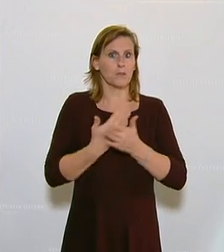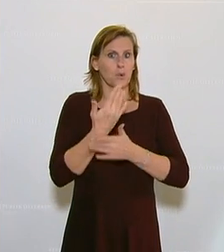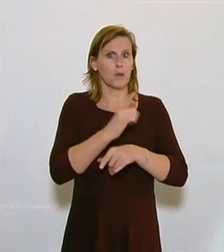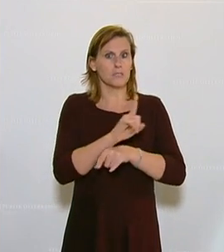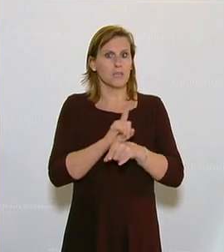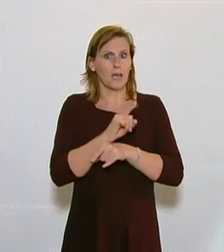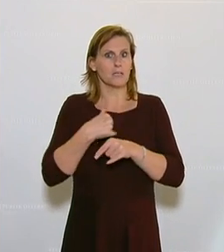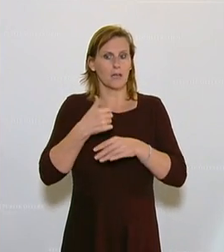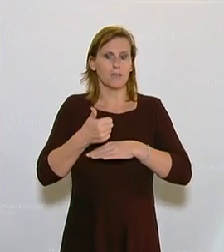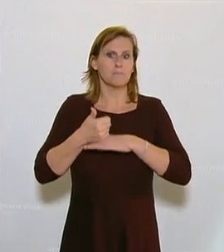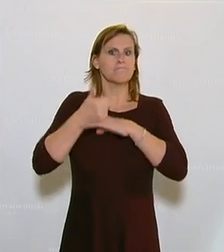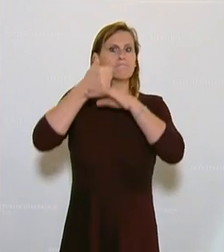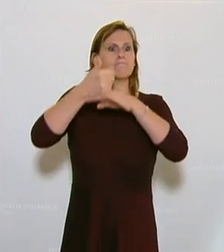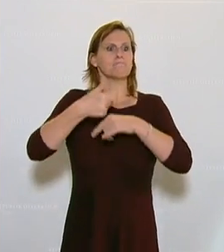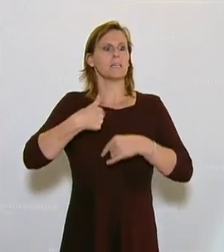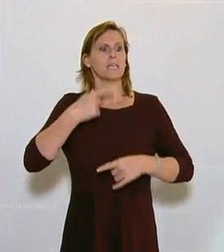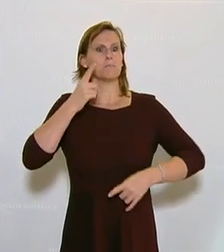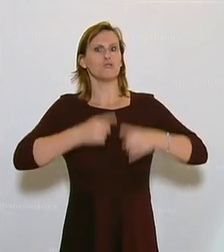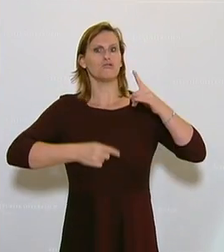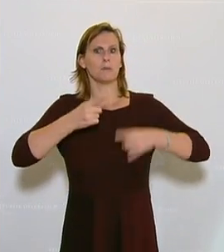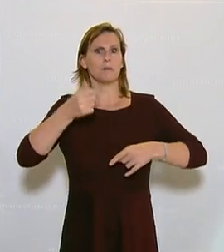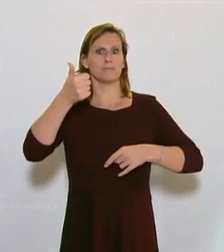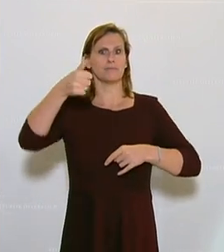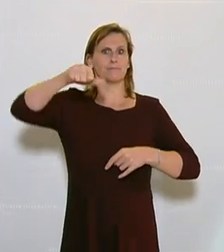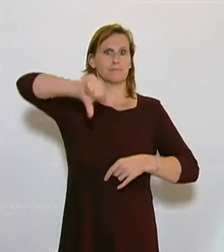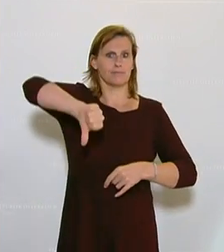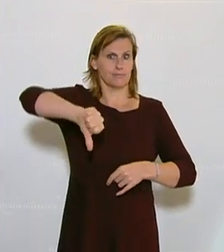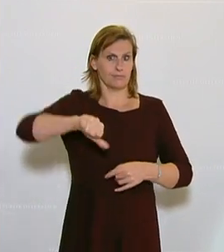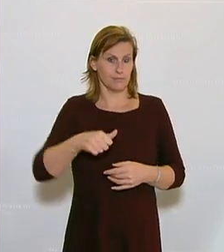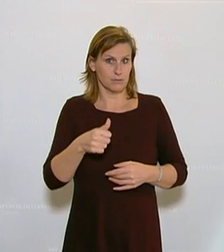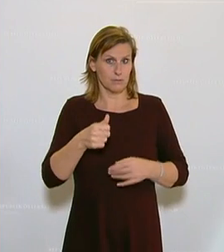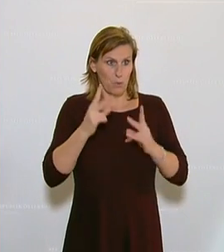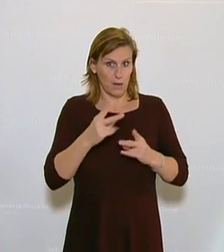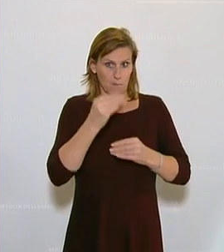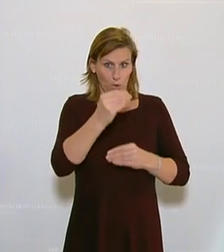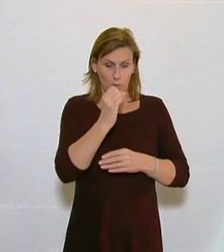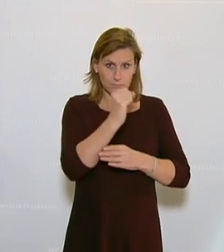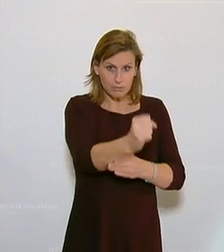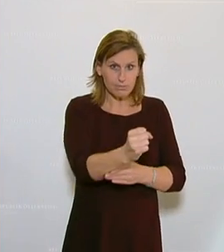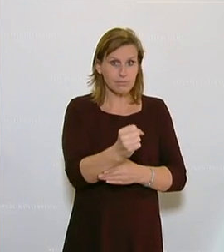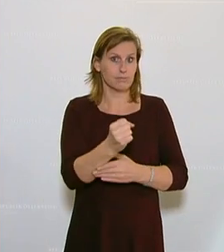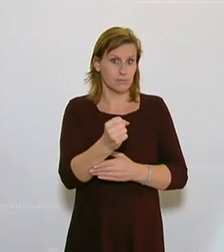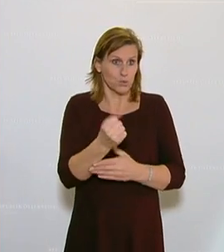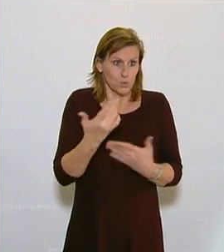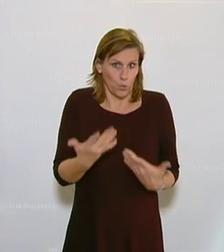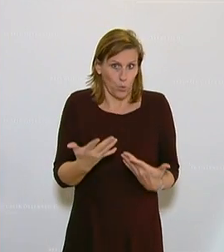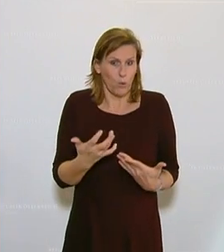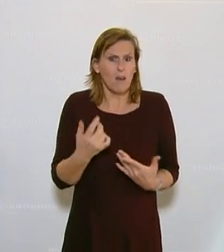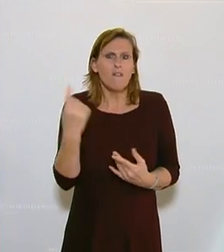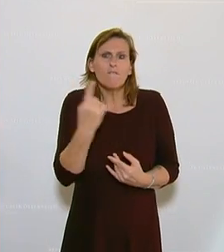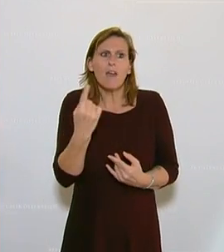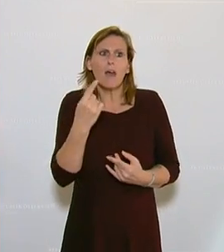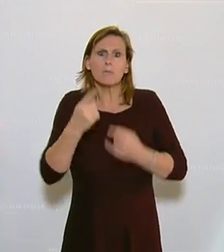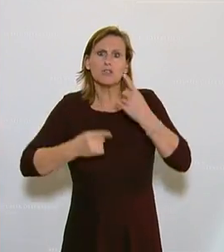Wahrheit sagt und wer nicht die Wahrheit sagt, der wurde sogar möglicherweise exekutiert. Ist es das ganz überspitzt formuliert? Wer